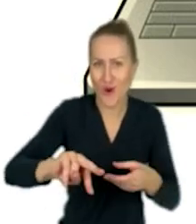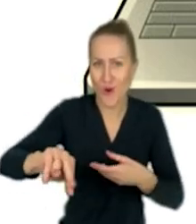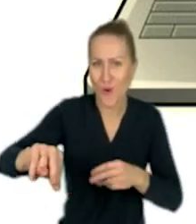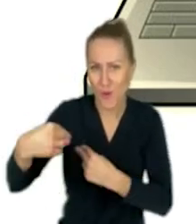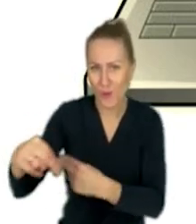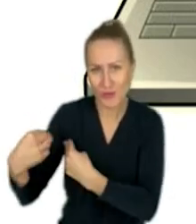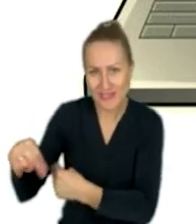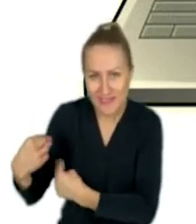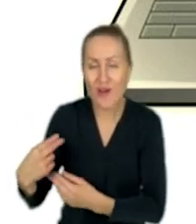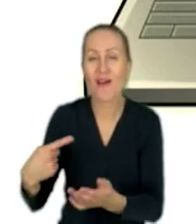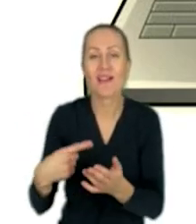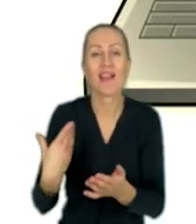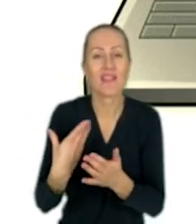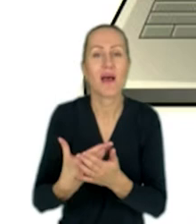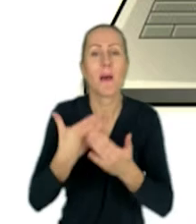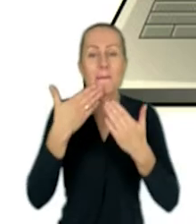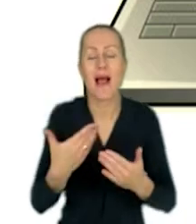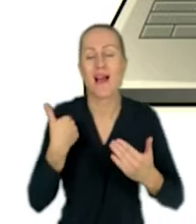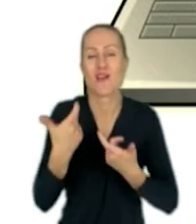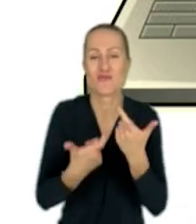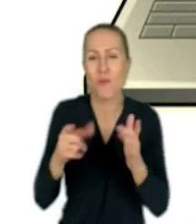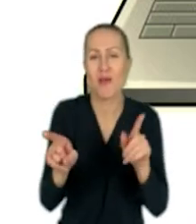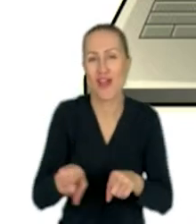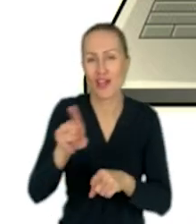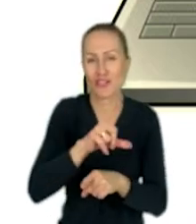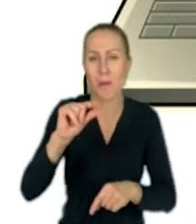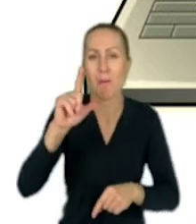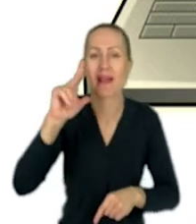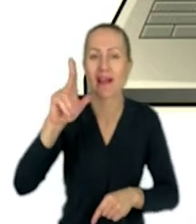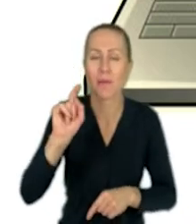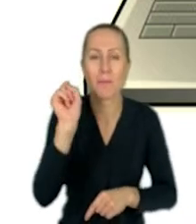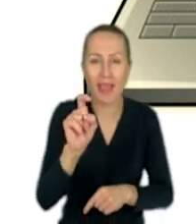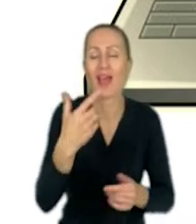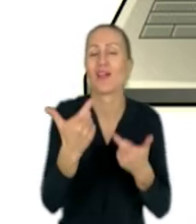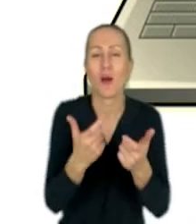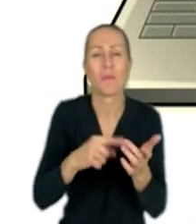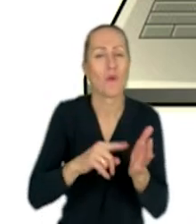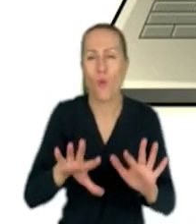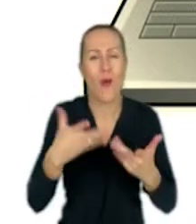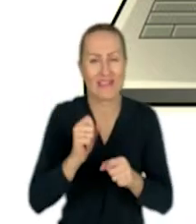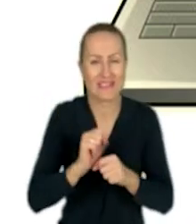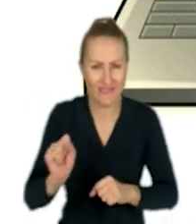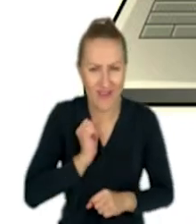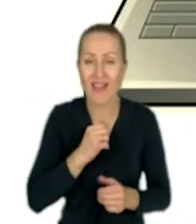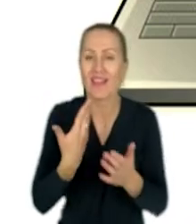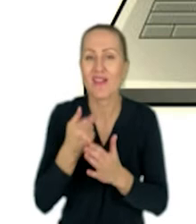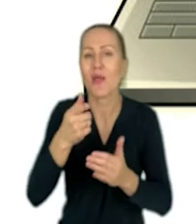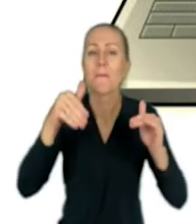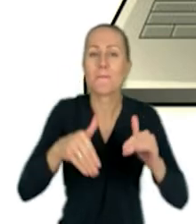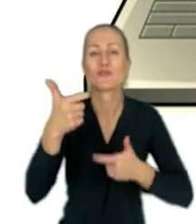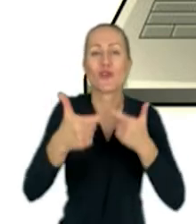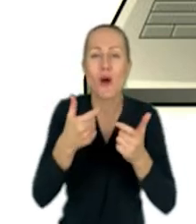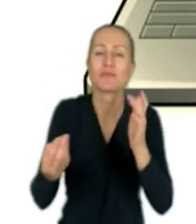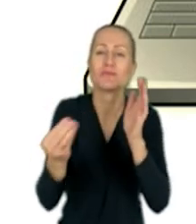stracam za pomocą narzędzia Bitly. Używam tego narzędzia i jest bardzo fajne, dlatego że można wpisać jakiś sensowny